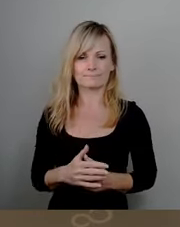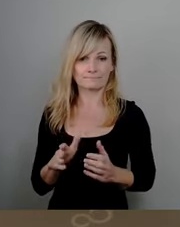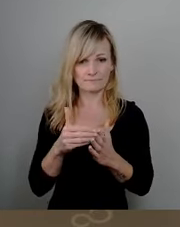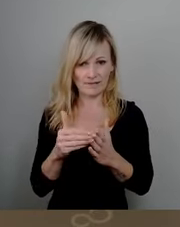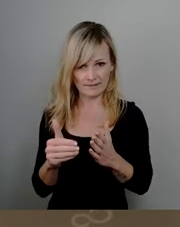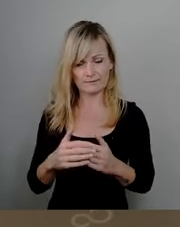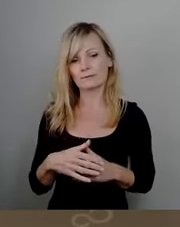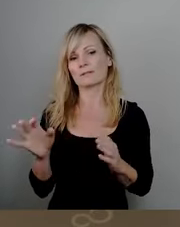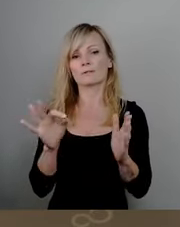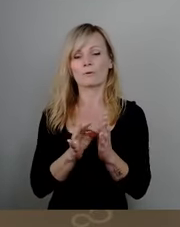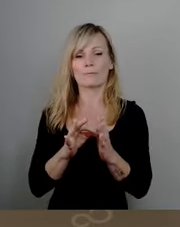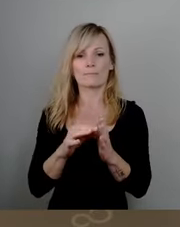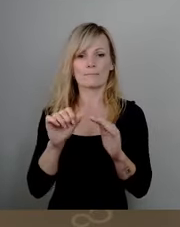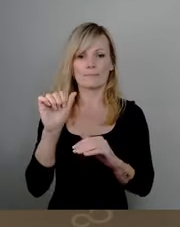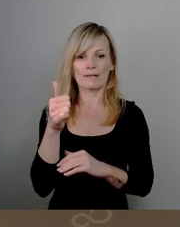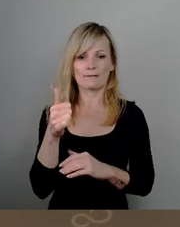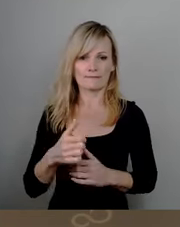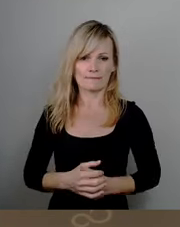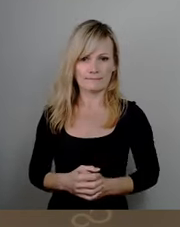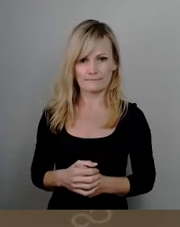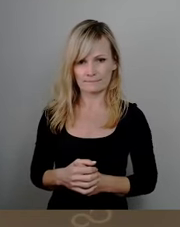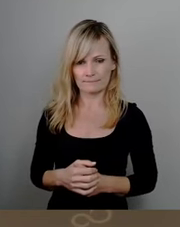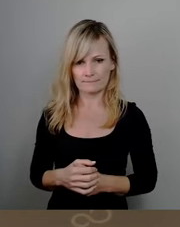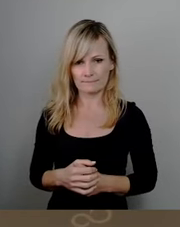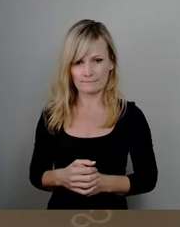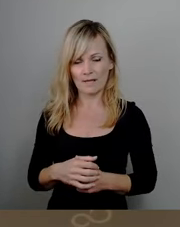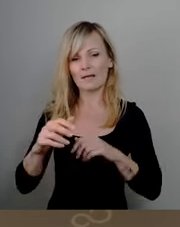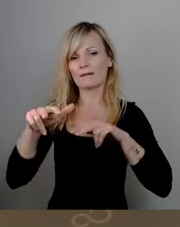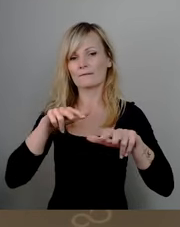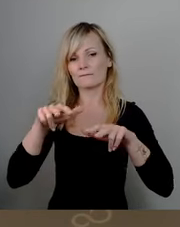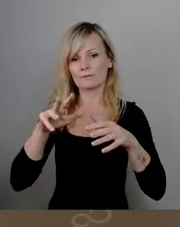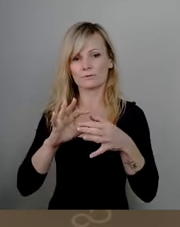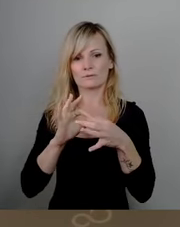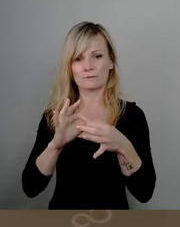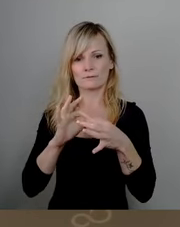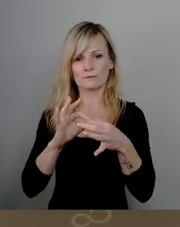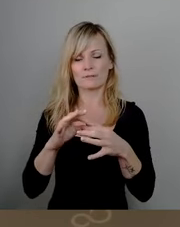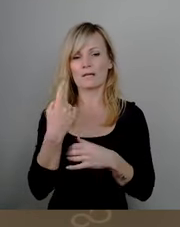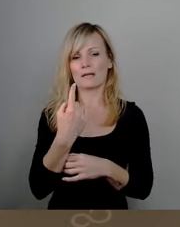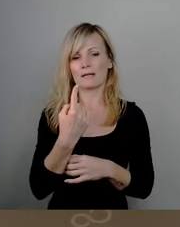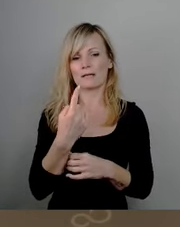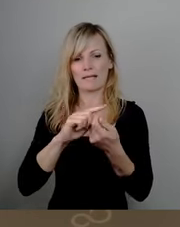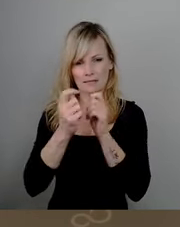Top 11. Das ist die Änderung des Wirtschaftsplanens 2024 Eigenbetrieb HSKD.